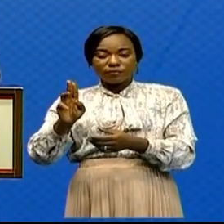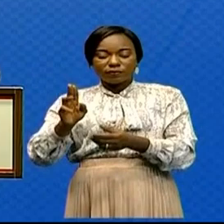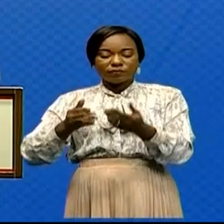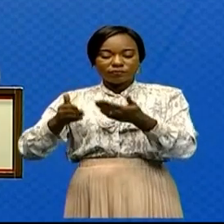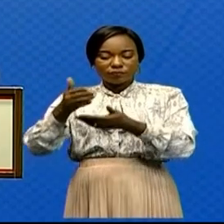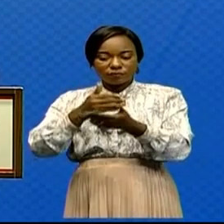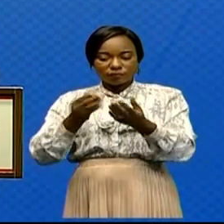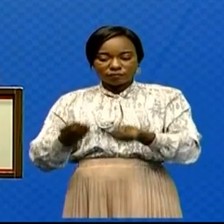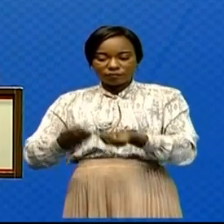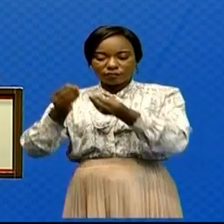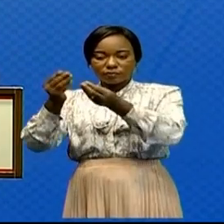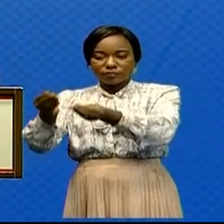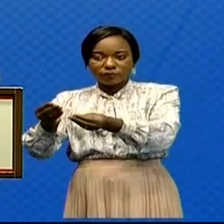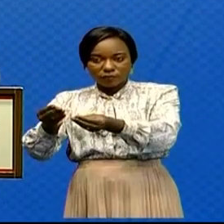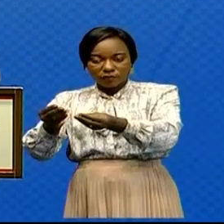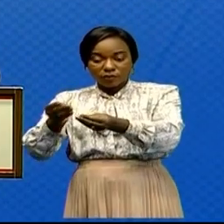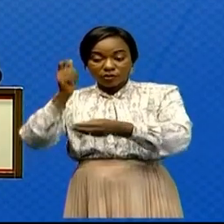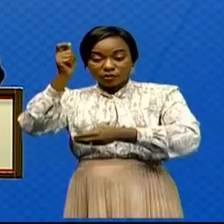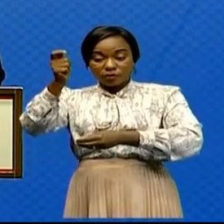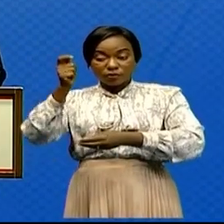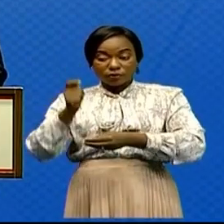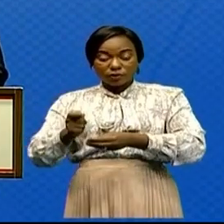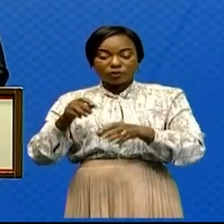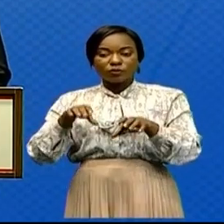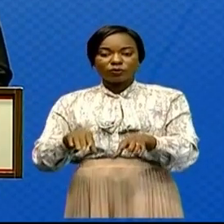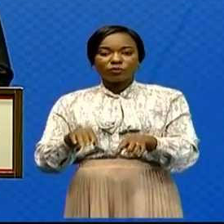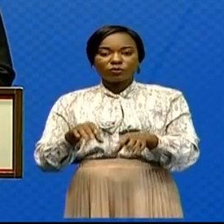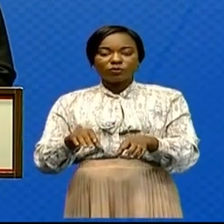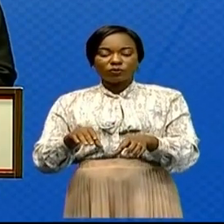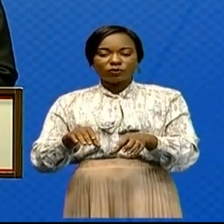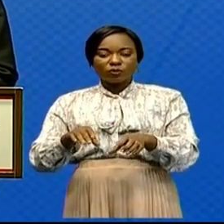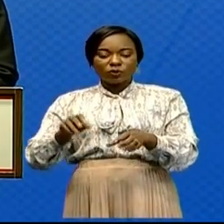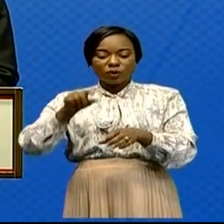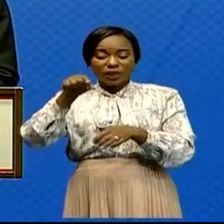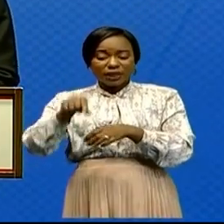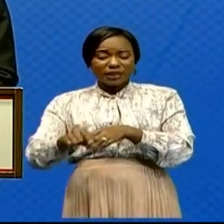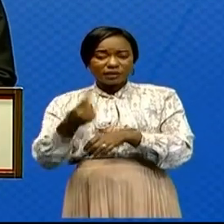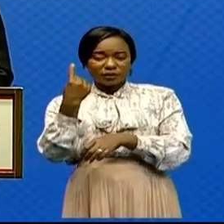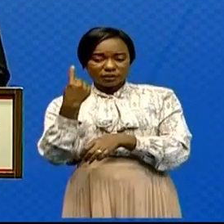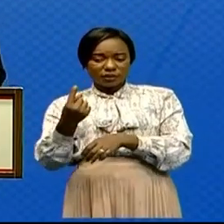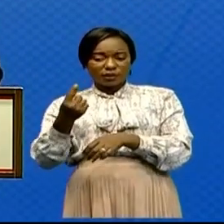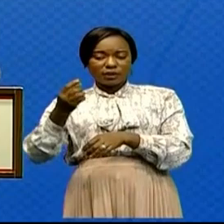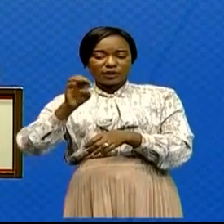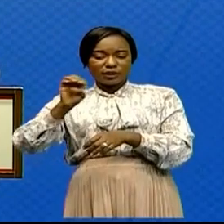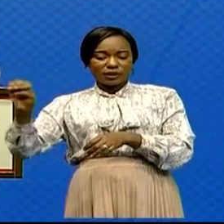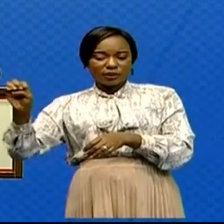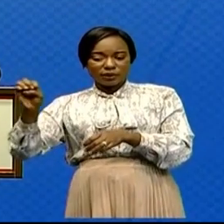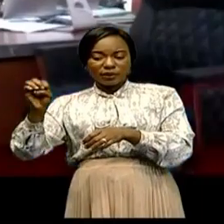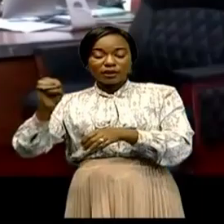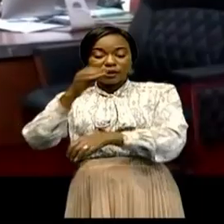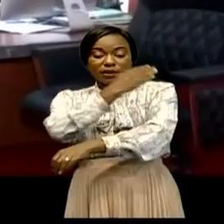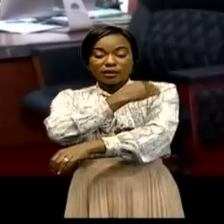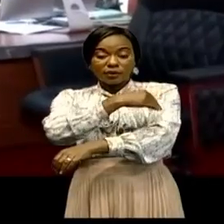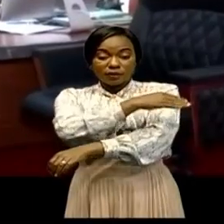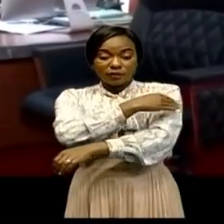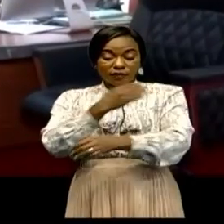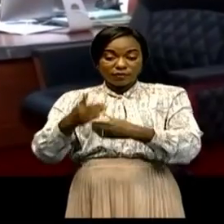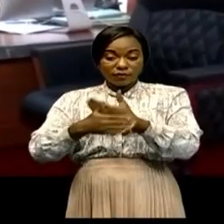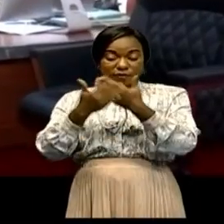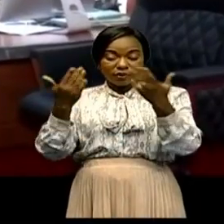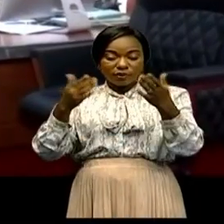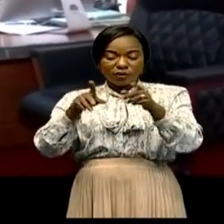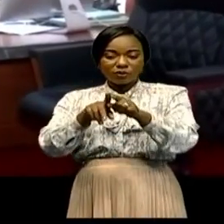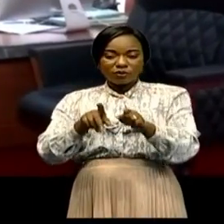officiellement aux forces armées de la RDC le camp des Kididoué, situé à l'est de la ville de Béni, avec une